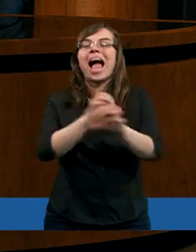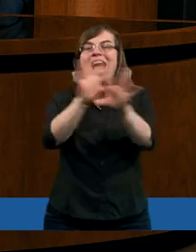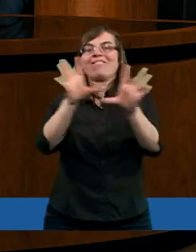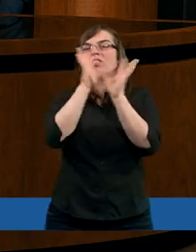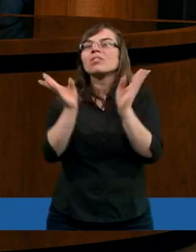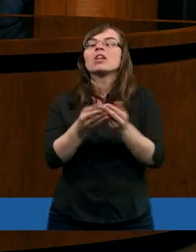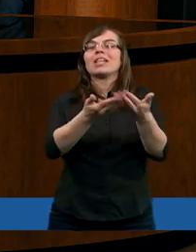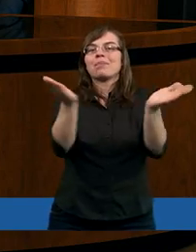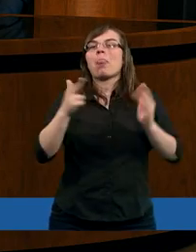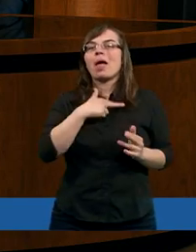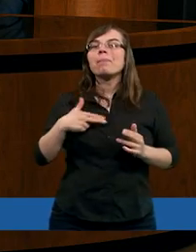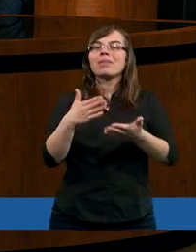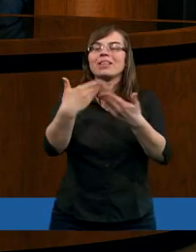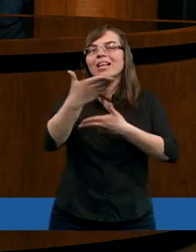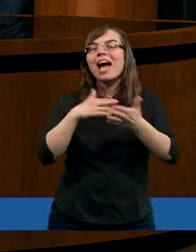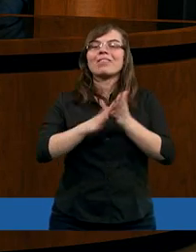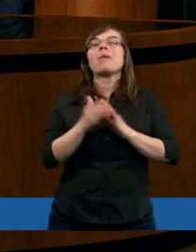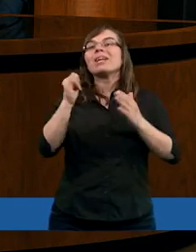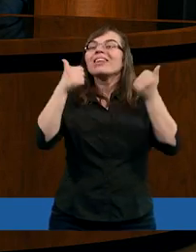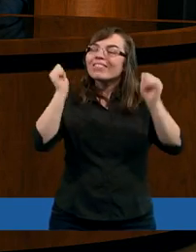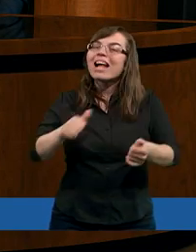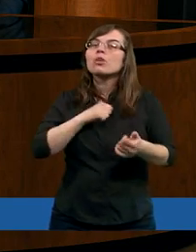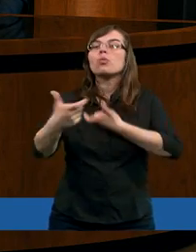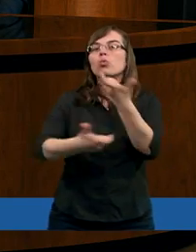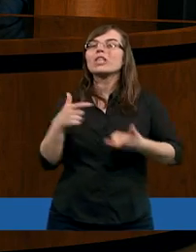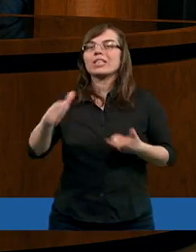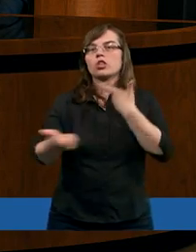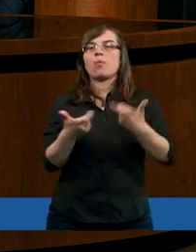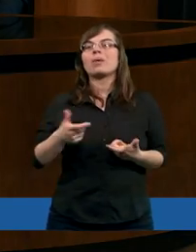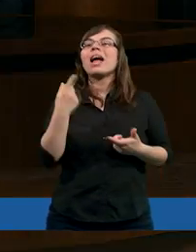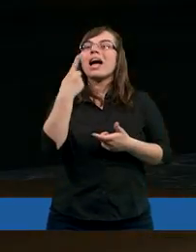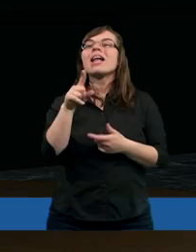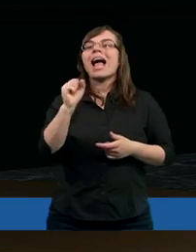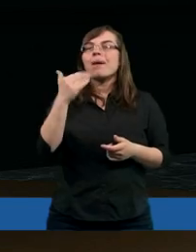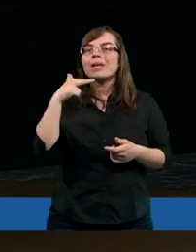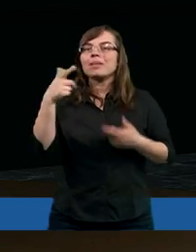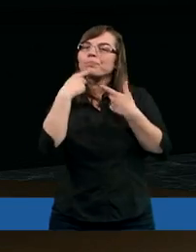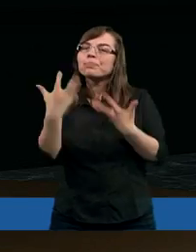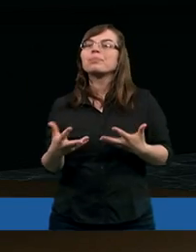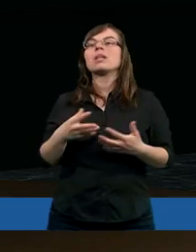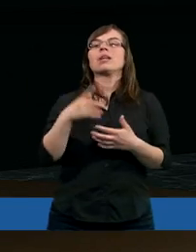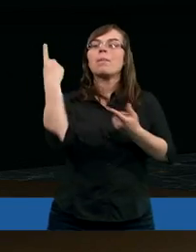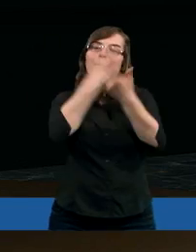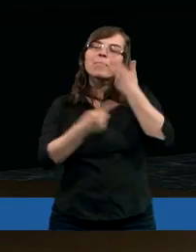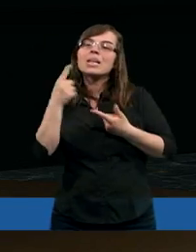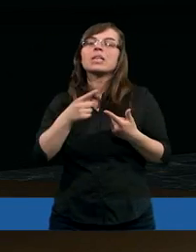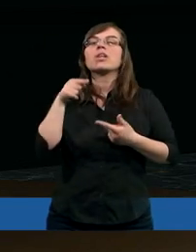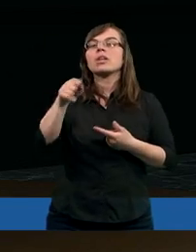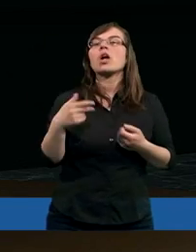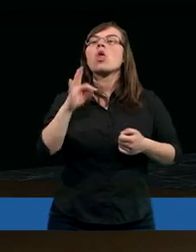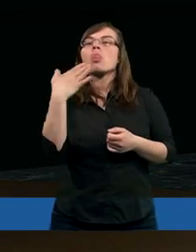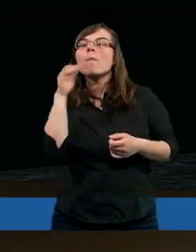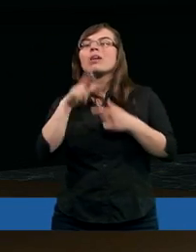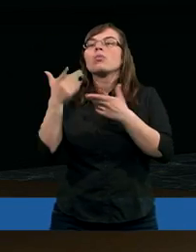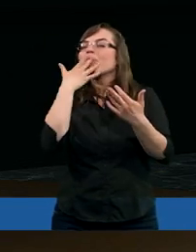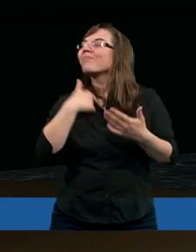odrestaurować nas. I On jest w stanie to uczynić. Proszę Damianie. Właśnie jeszcze tą myśl troszkę bym pociągnął, o której